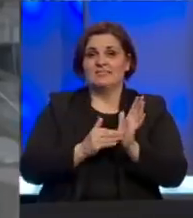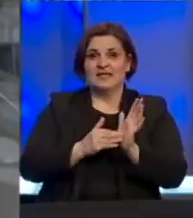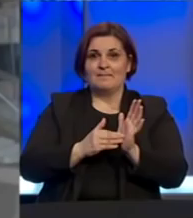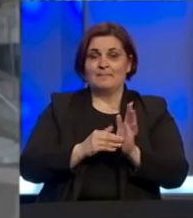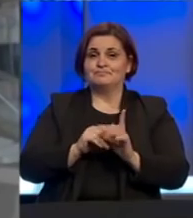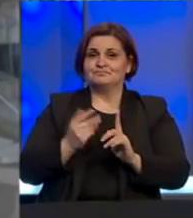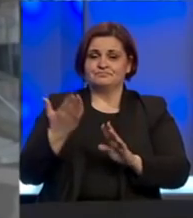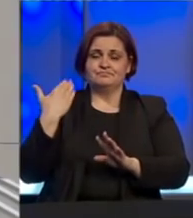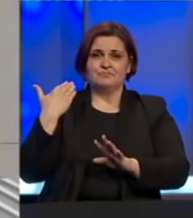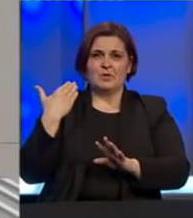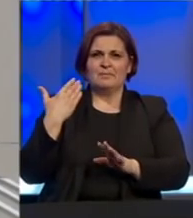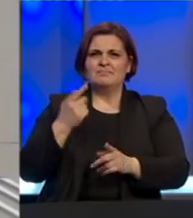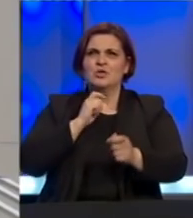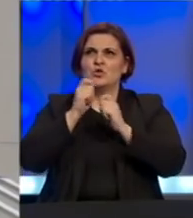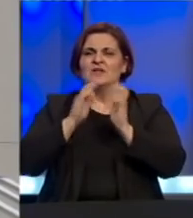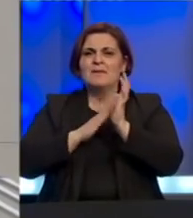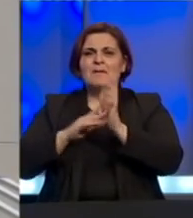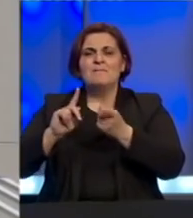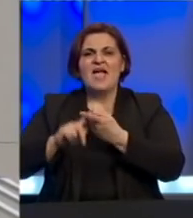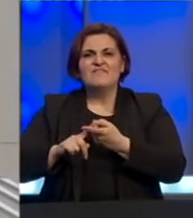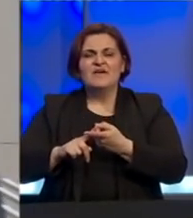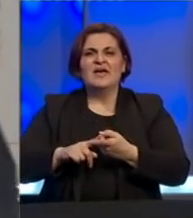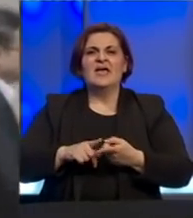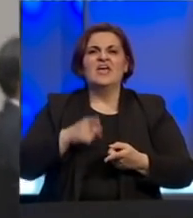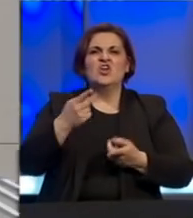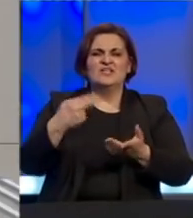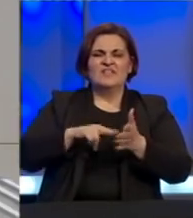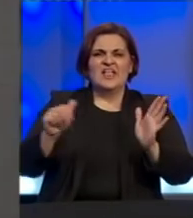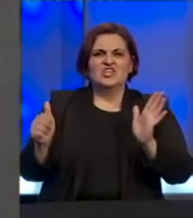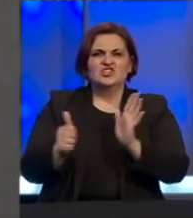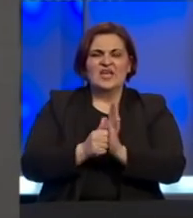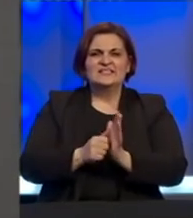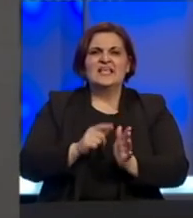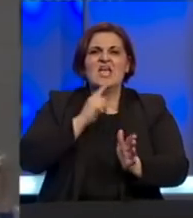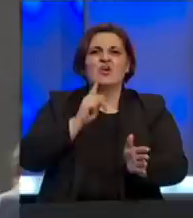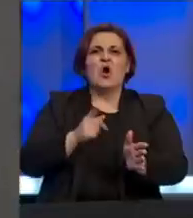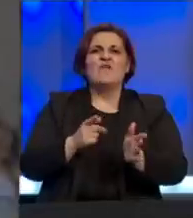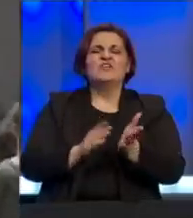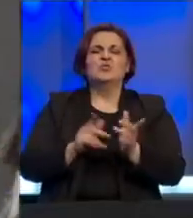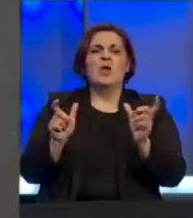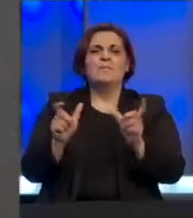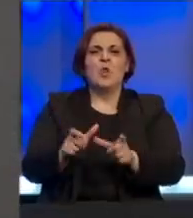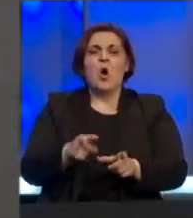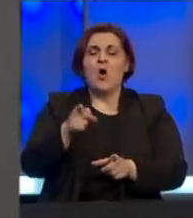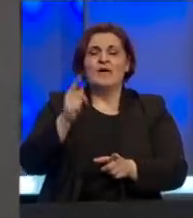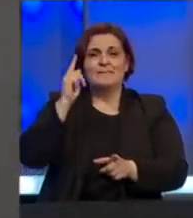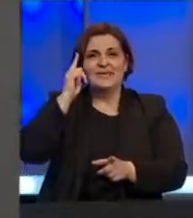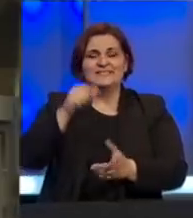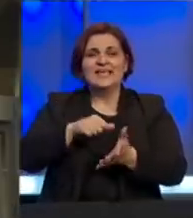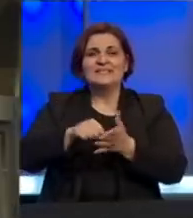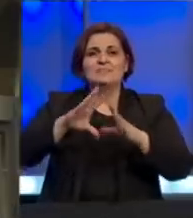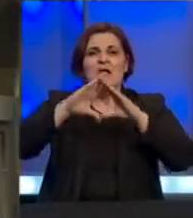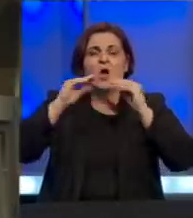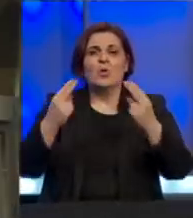Za razliku od pretunih aranžmana sa MMF-om uključujući ona iz 2016. godine koji je već dugo blokiran novi bi podrazumijevao isplatu